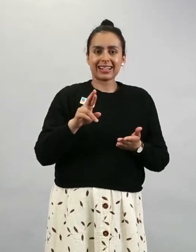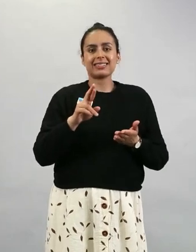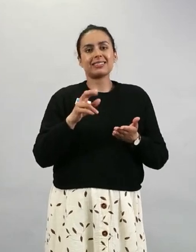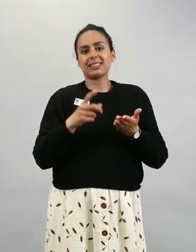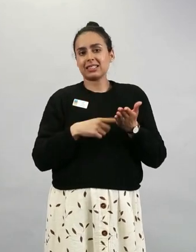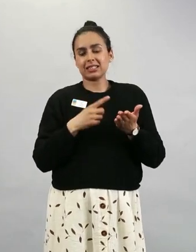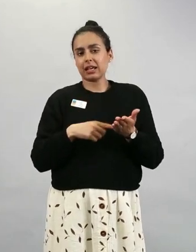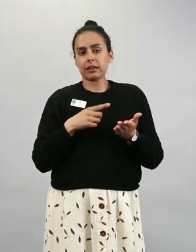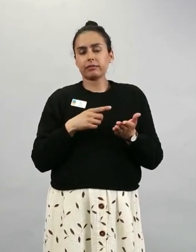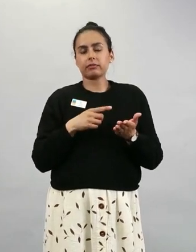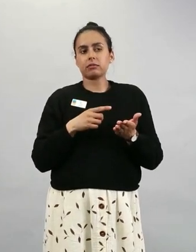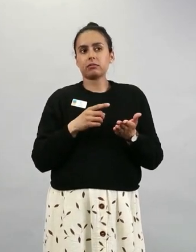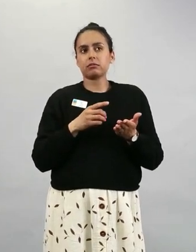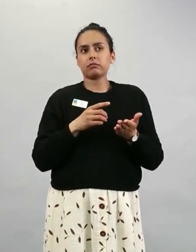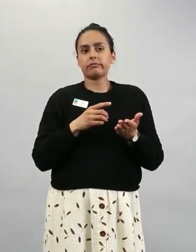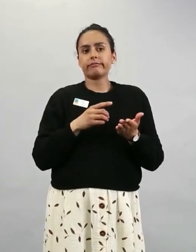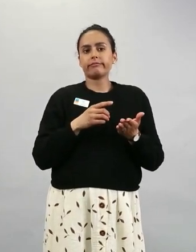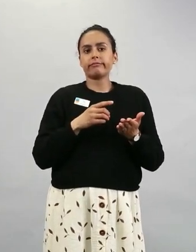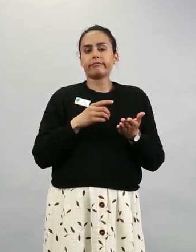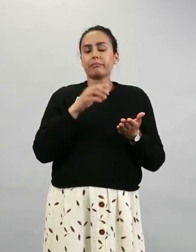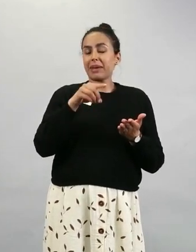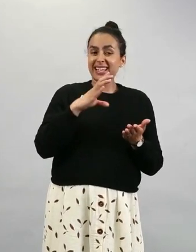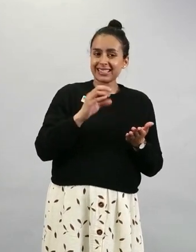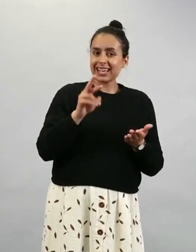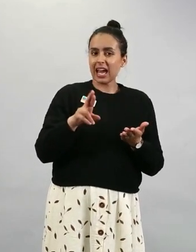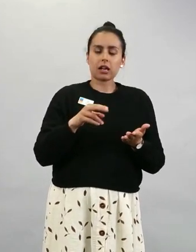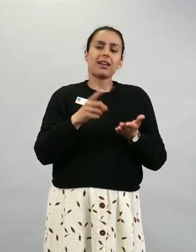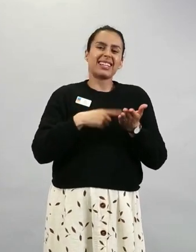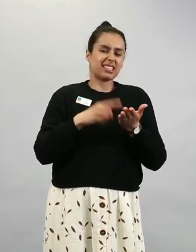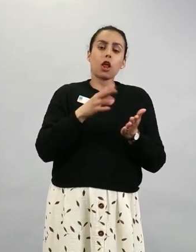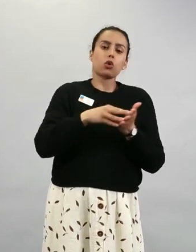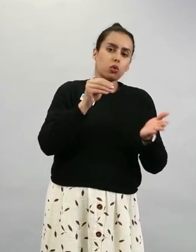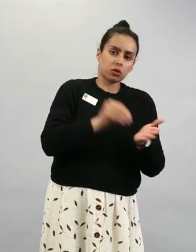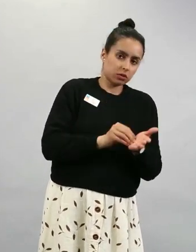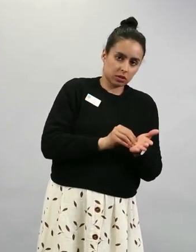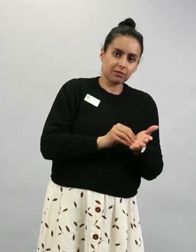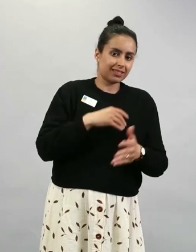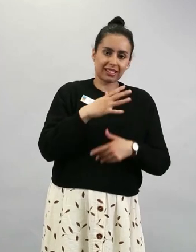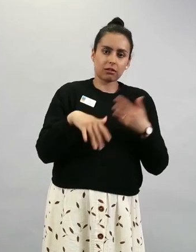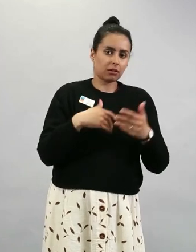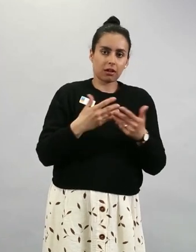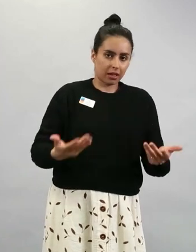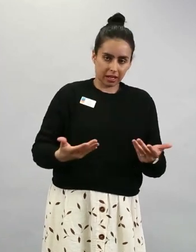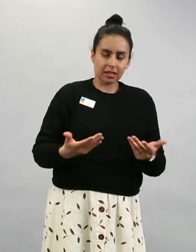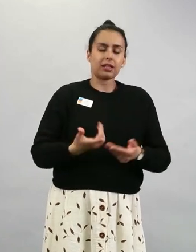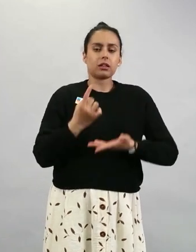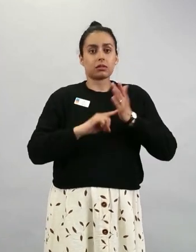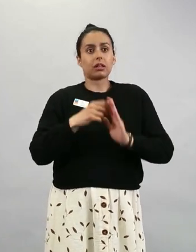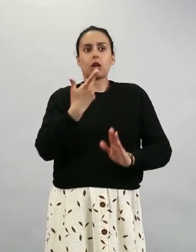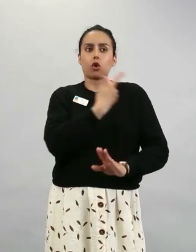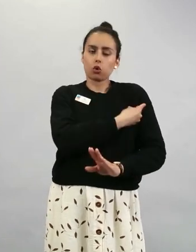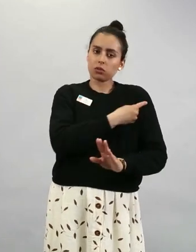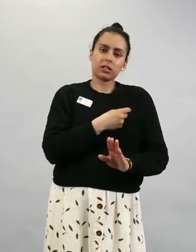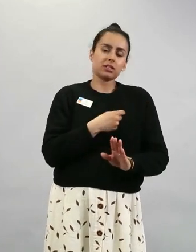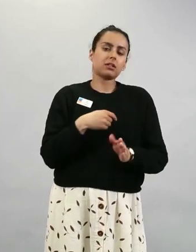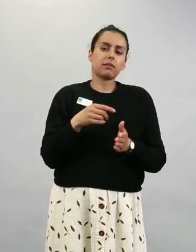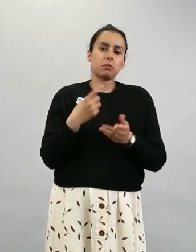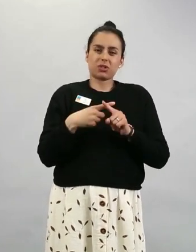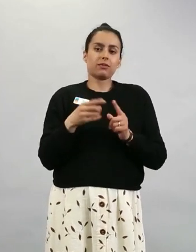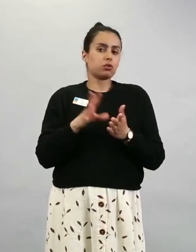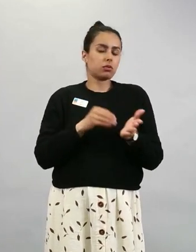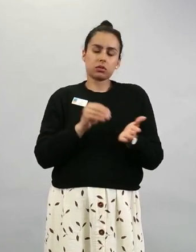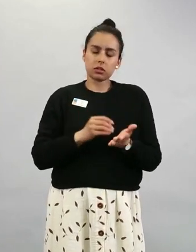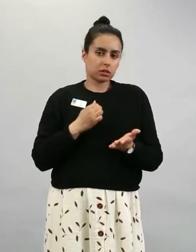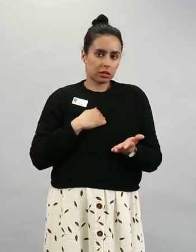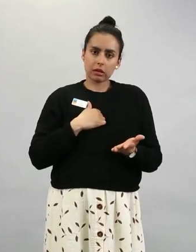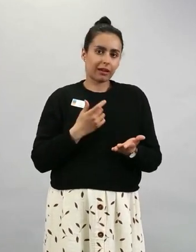luonnontautia ja saatua rokotetta. Jos on